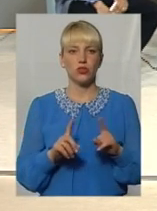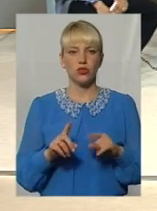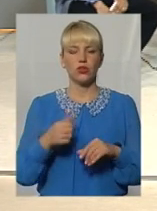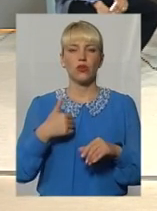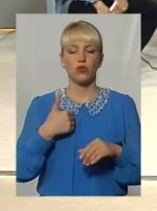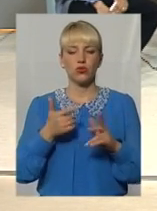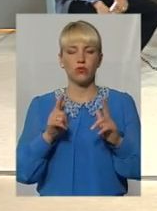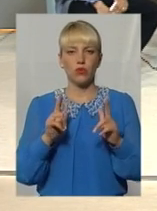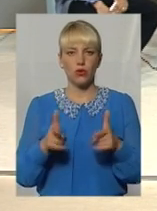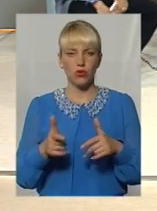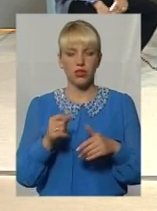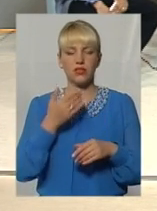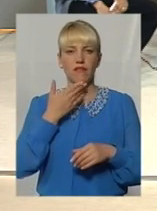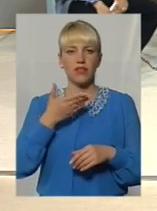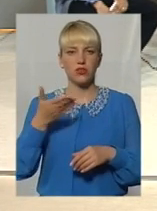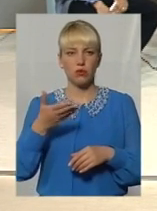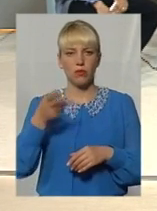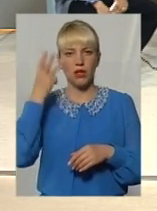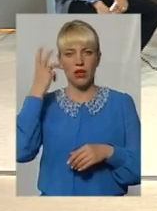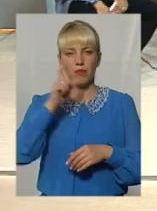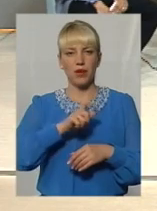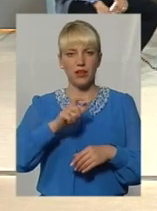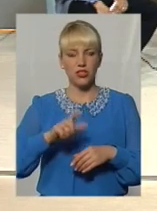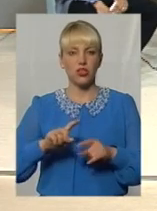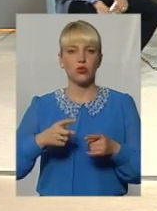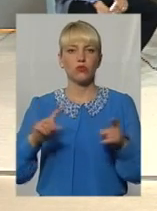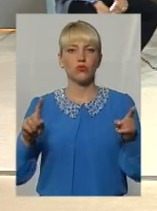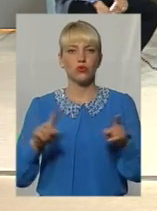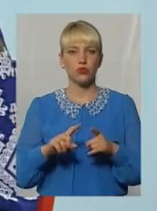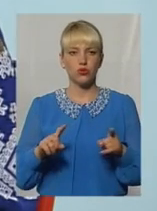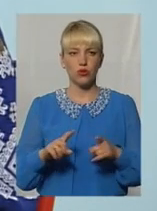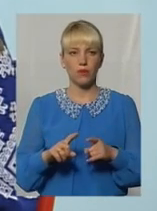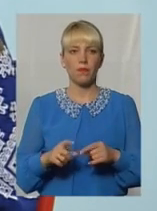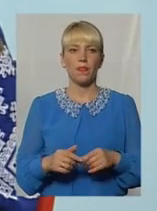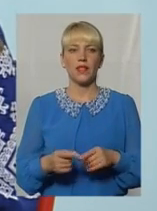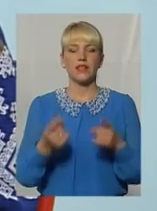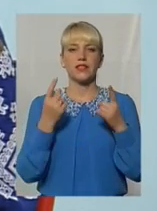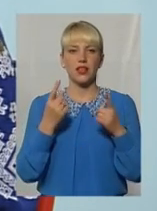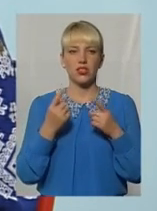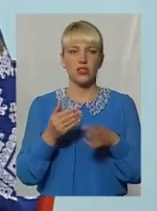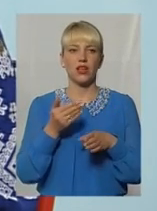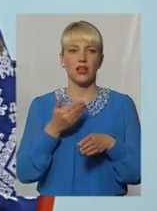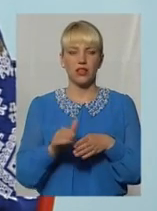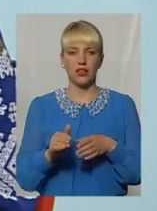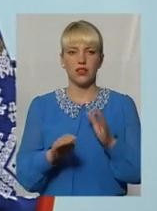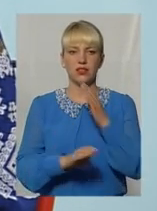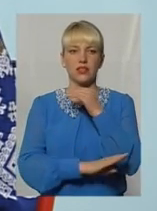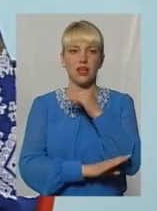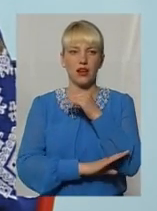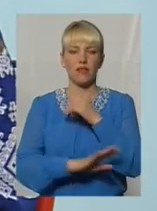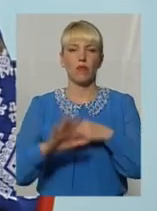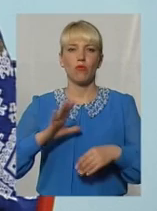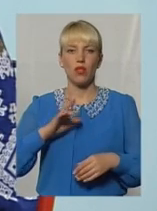погодитися із виступом хмельничан, тому що значна кількість дерев була все ж таки